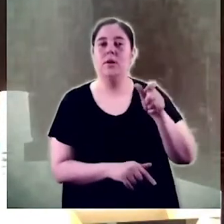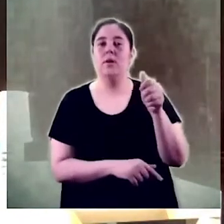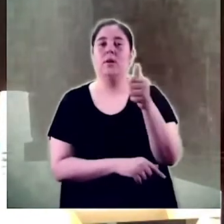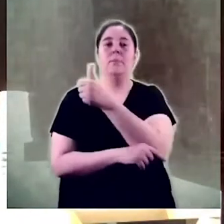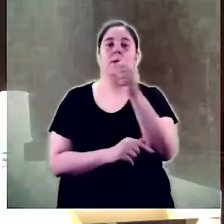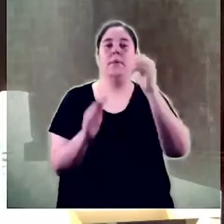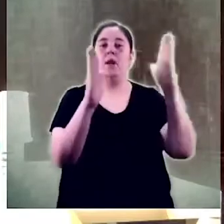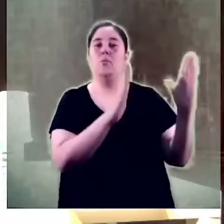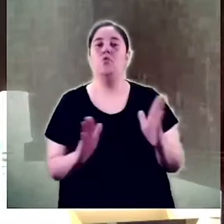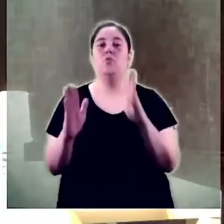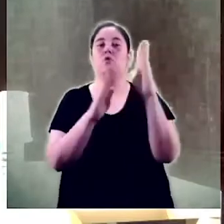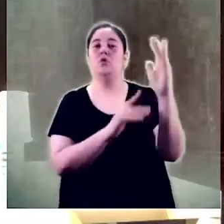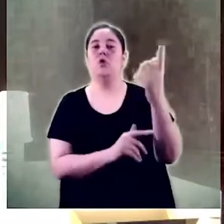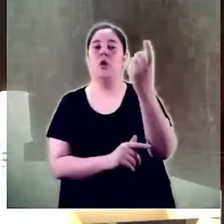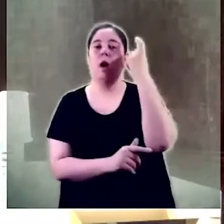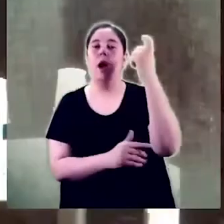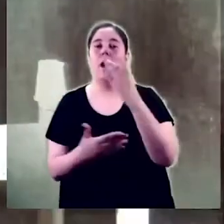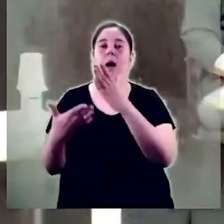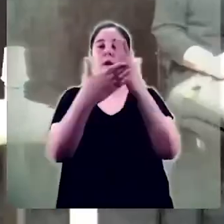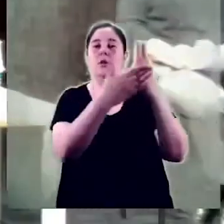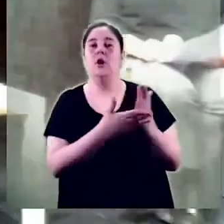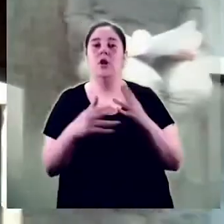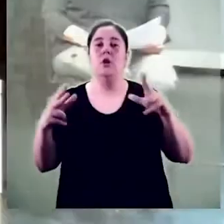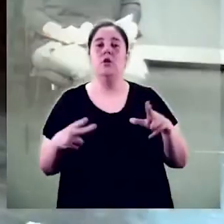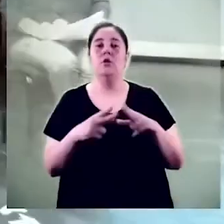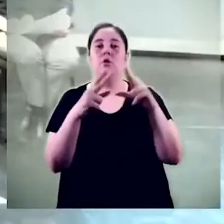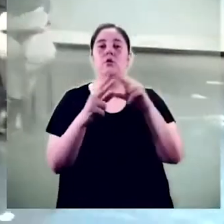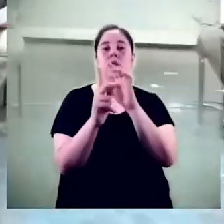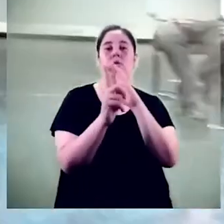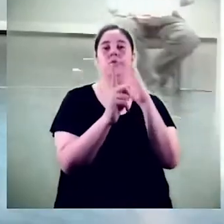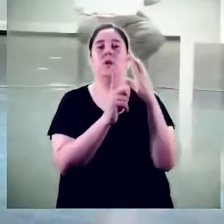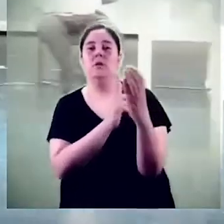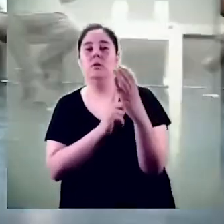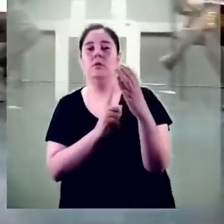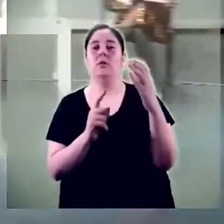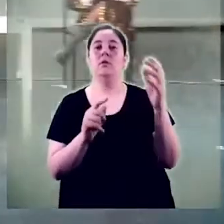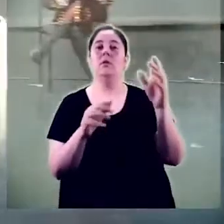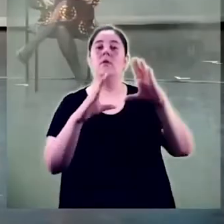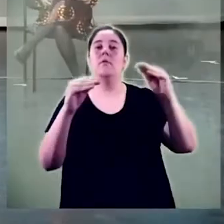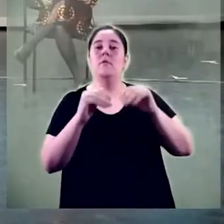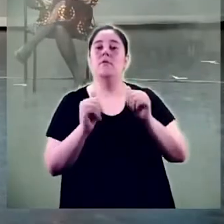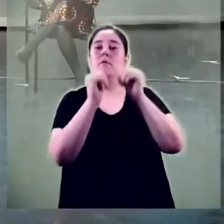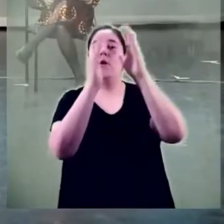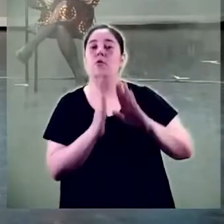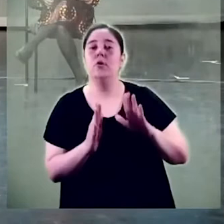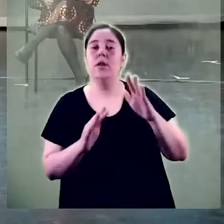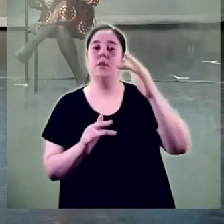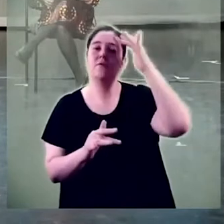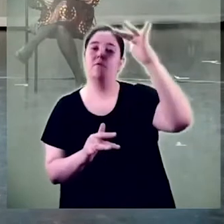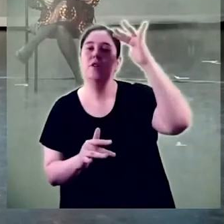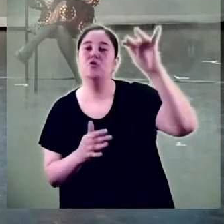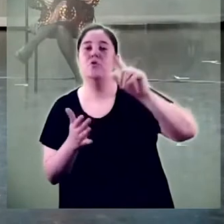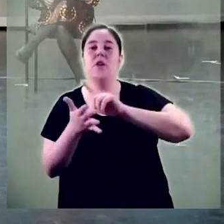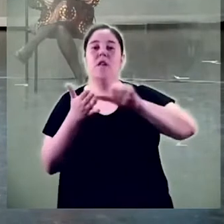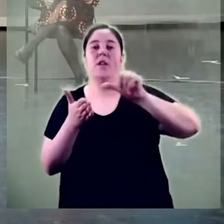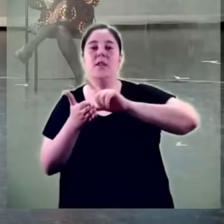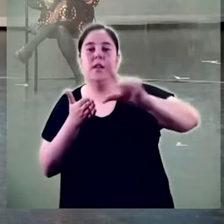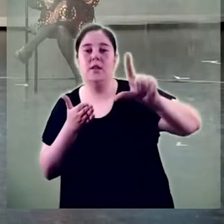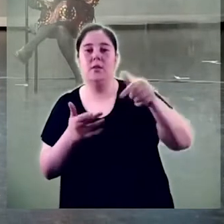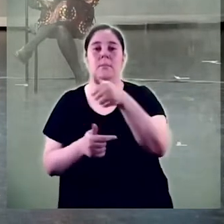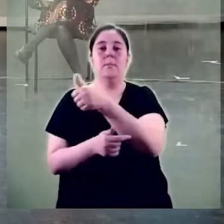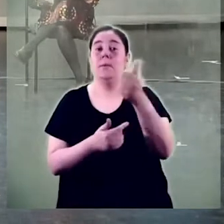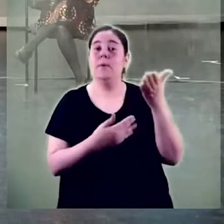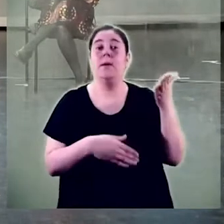Socioculturals de Gènere de la Facultat de Filosofia i Lletres i el primer apartat seria la presentació del col·lectiu de